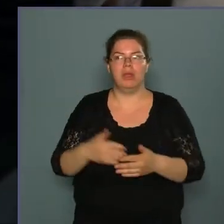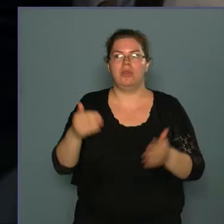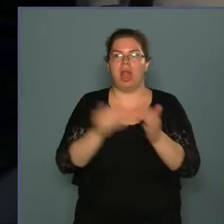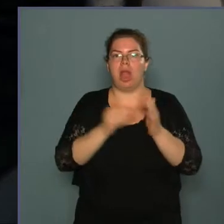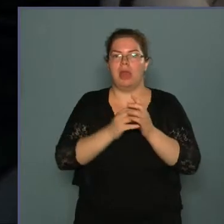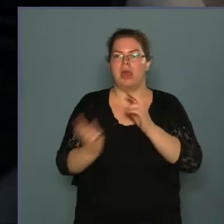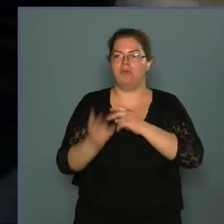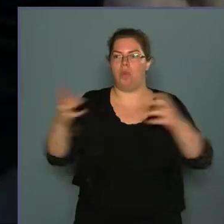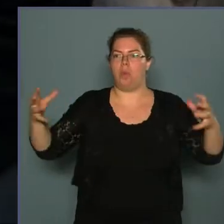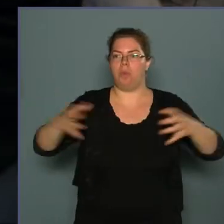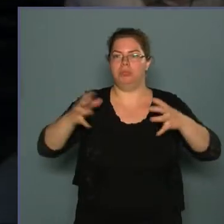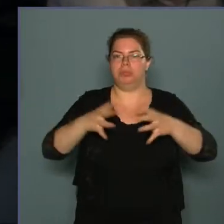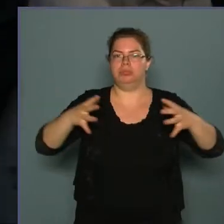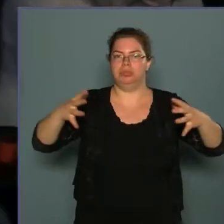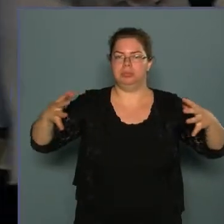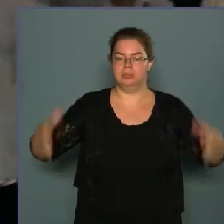tömegé duzott.